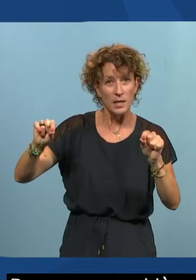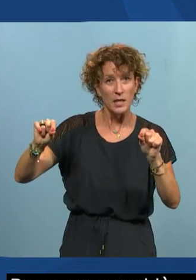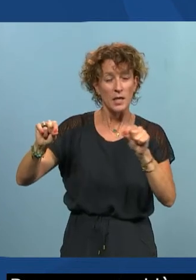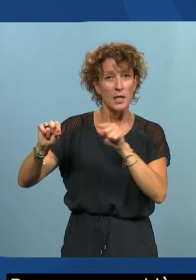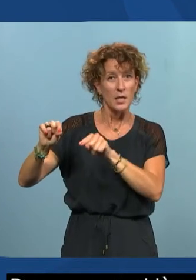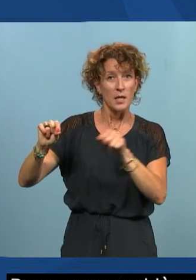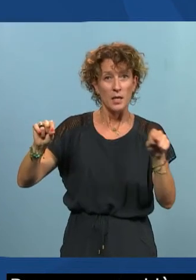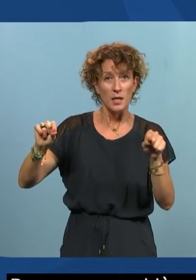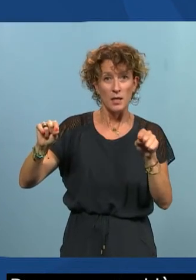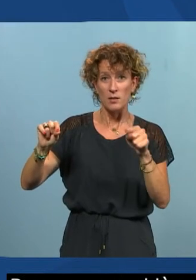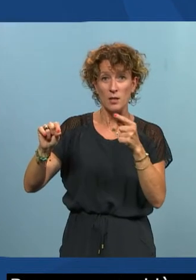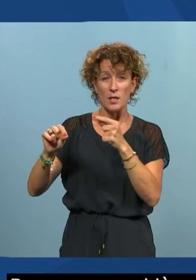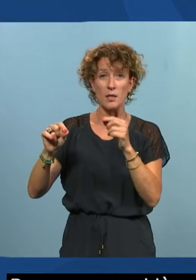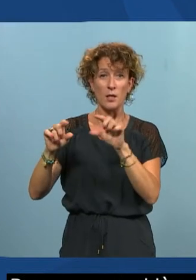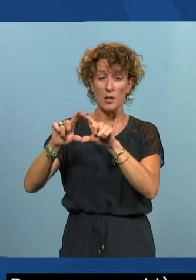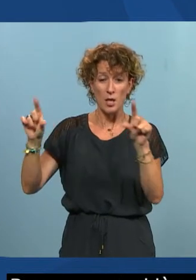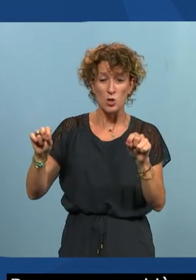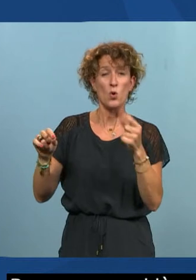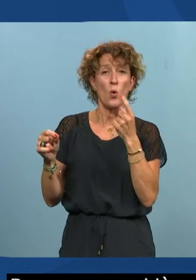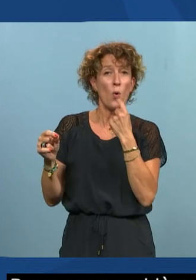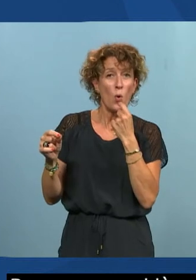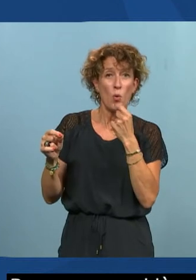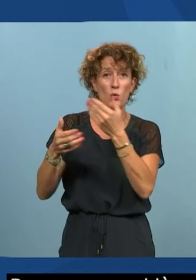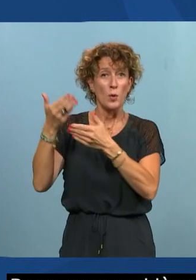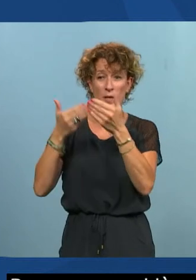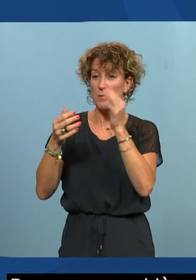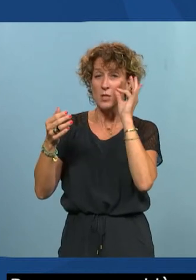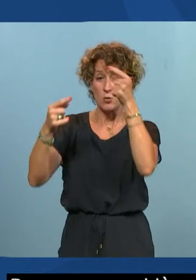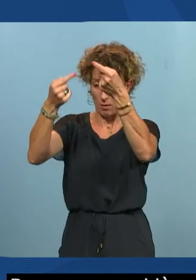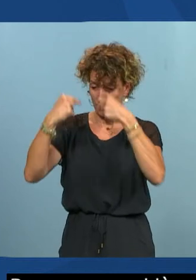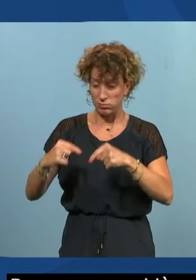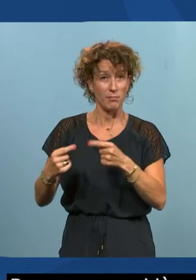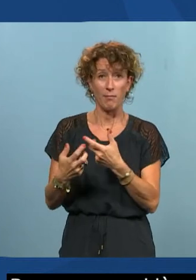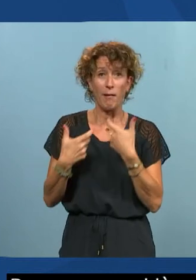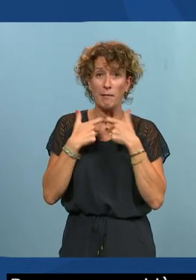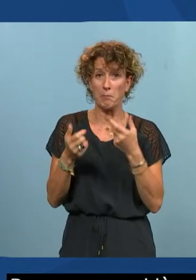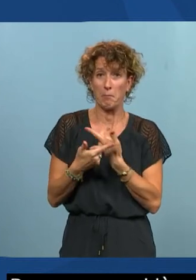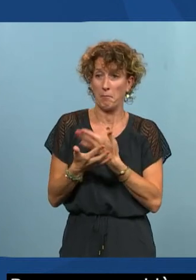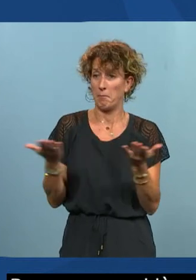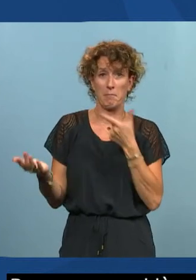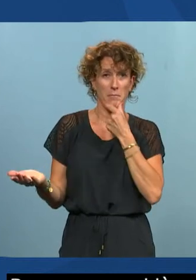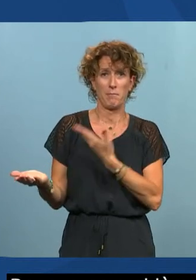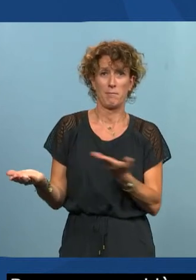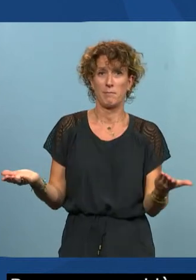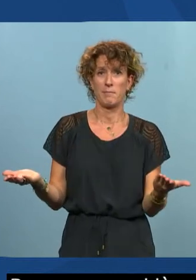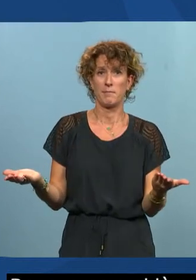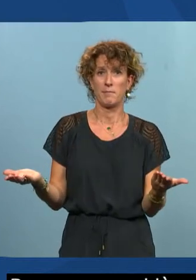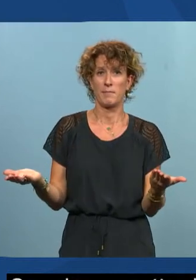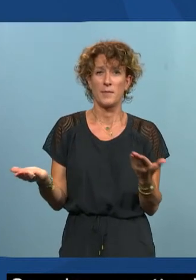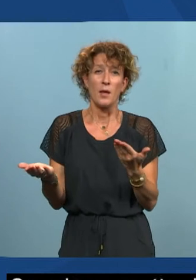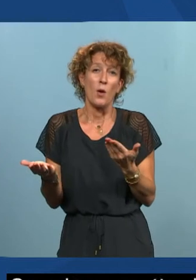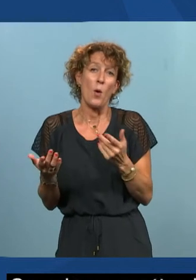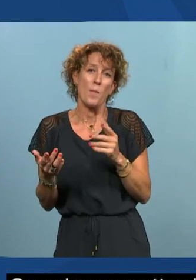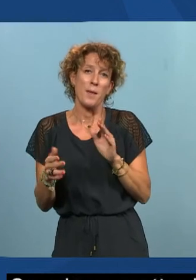rouge et précédés d'une étoile et vous avez gagné vous voyez c'est pas compliqué de faire accessible c'est souvent très simple au moins de monter les premières